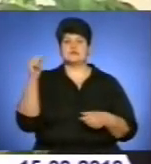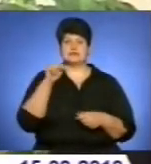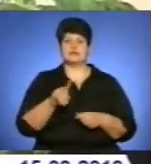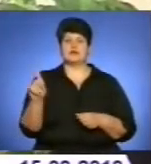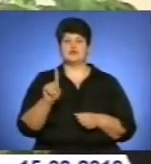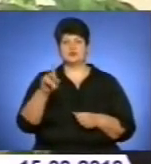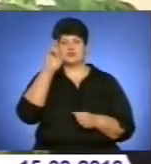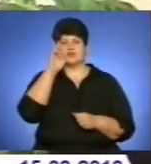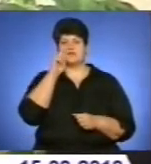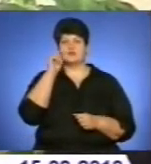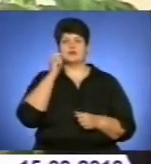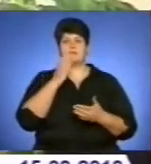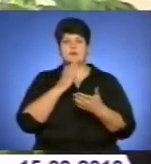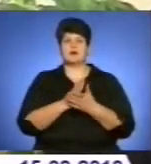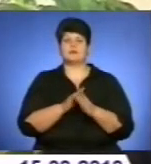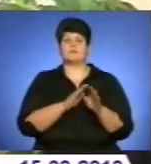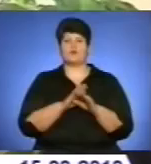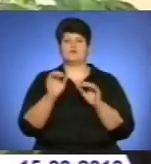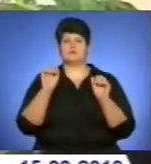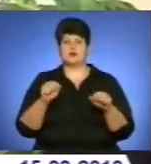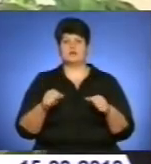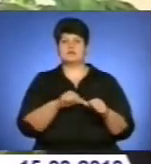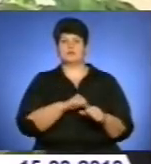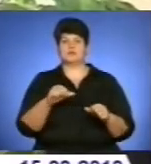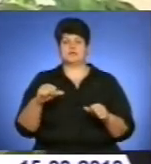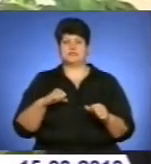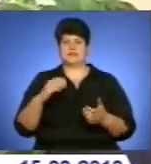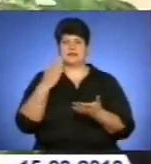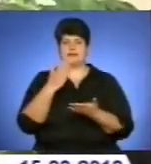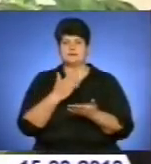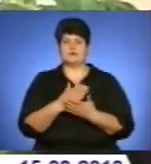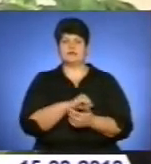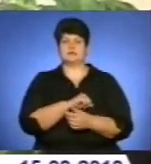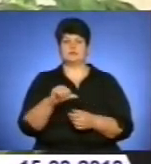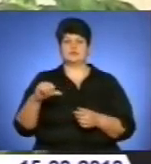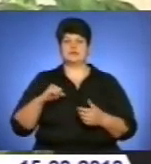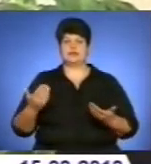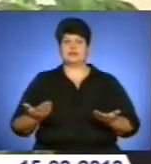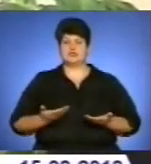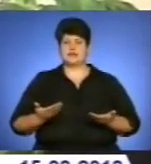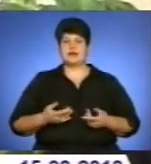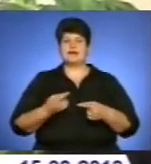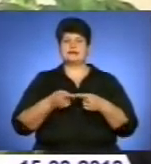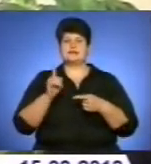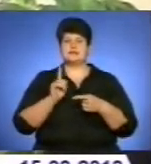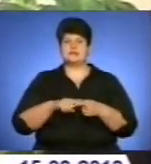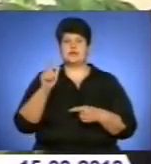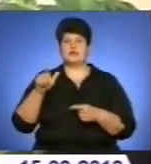відповідне рішення на грудневому референдумі. Згодом ті ж самі люди